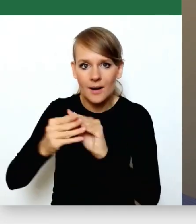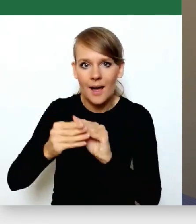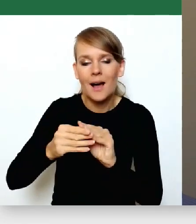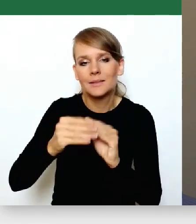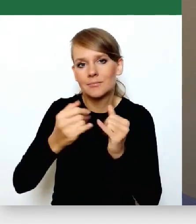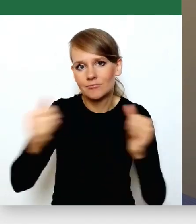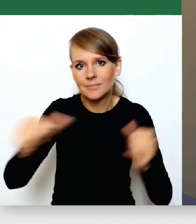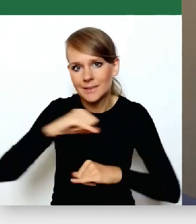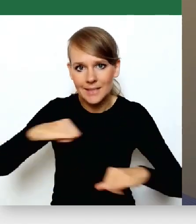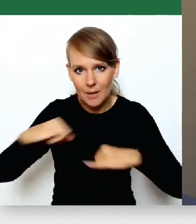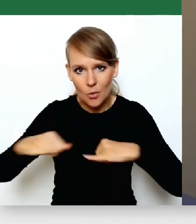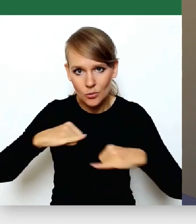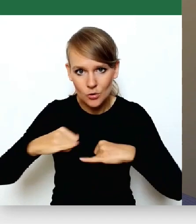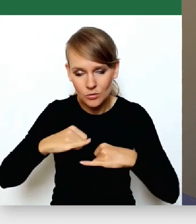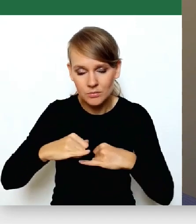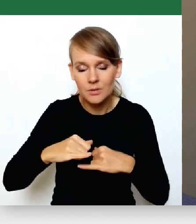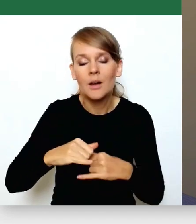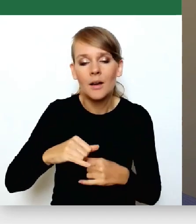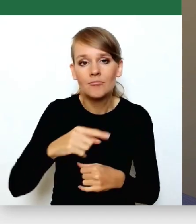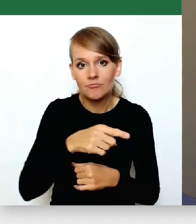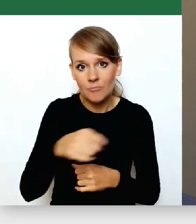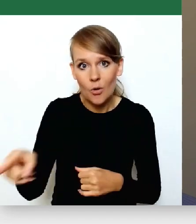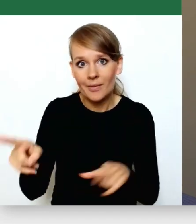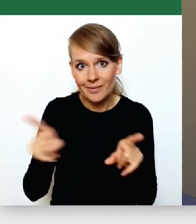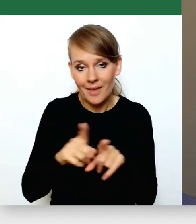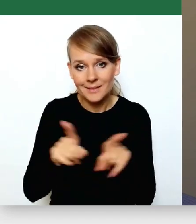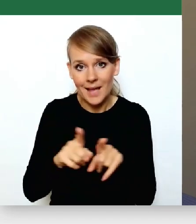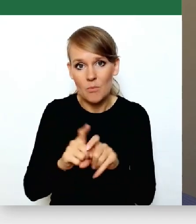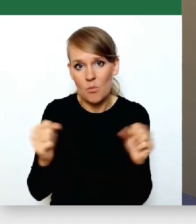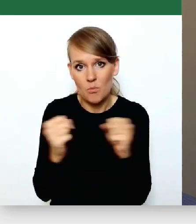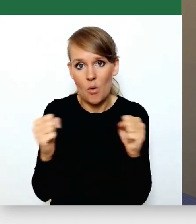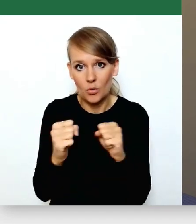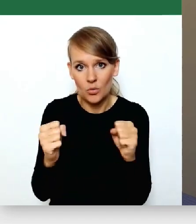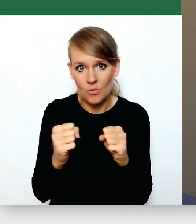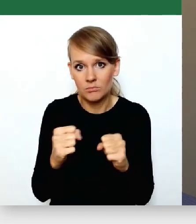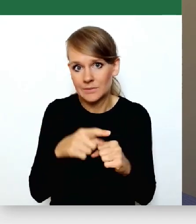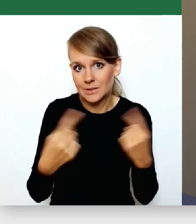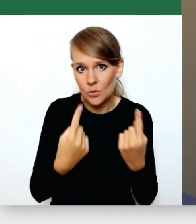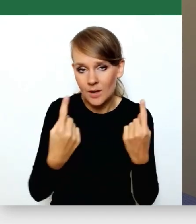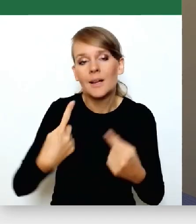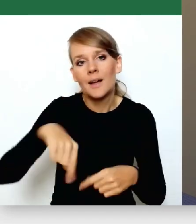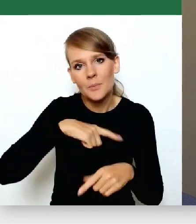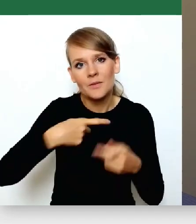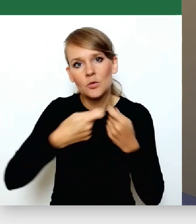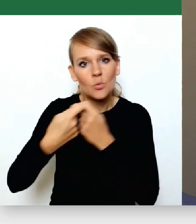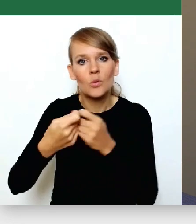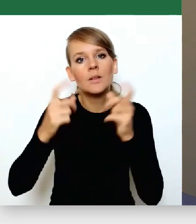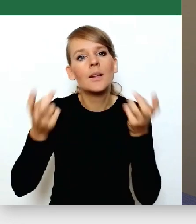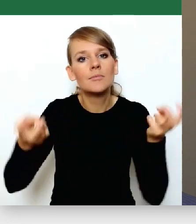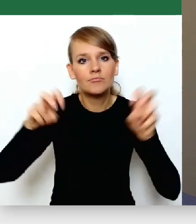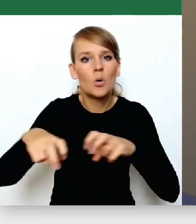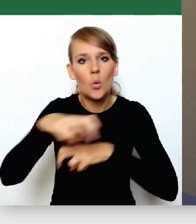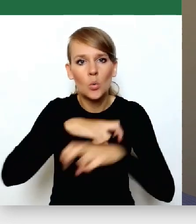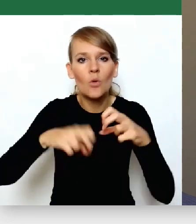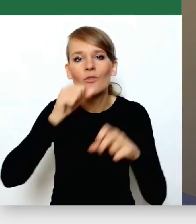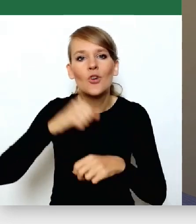przede wszystkim samorządowcami, którzy także boją się tego, że tak może być, zaczęliśmy tworzyć ruch, o którym wczoraj wieczorem